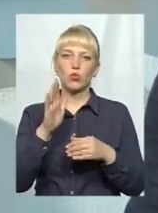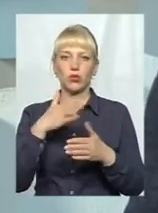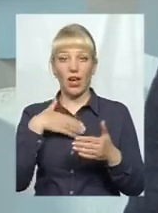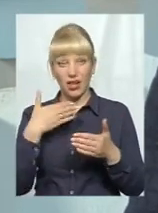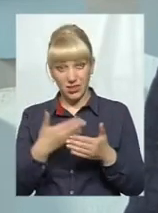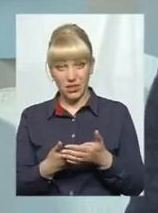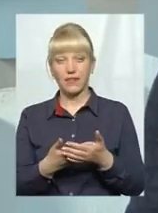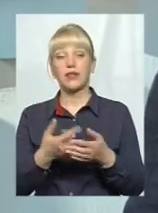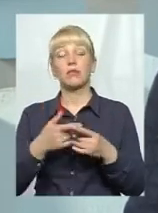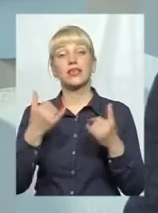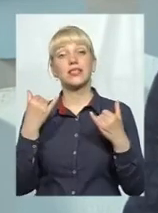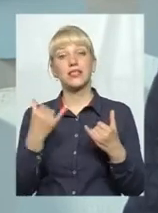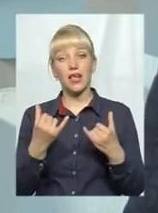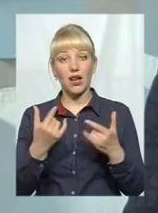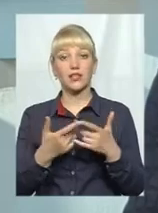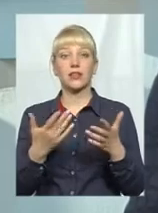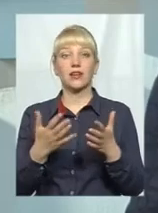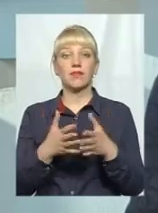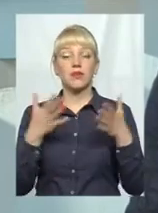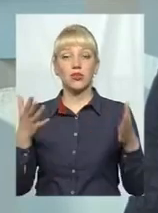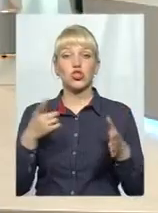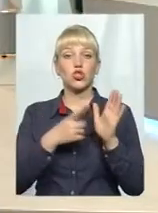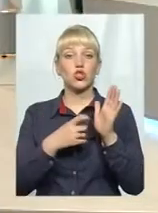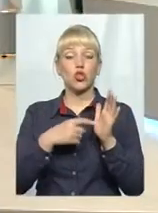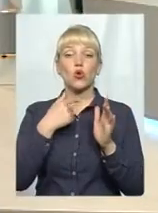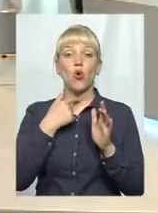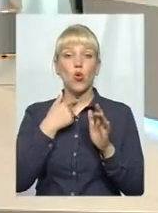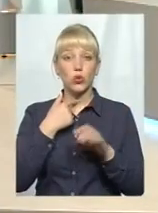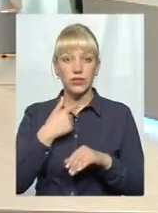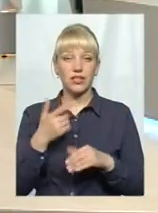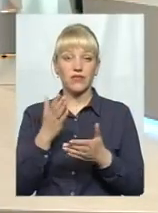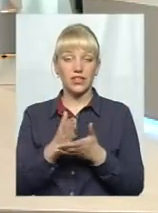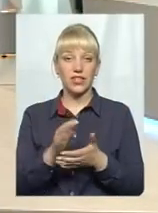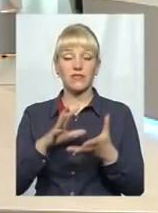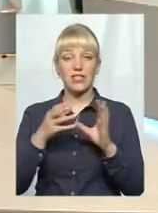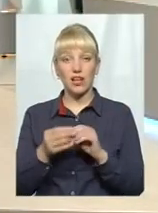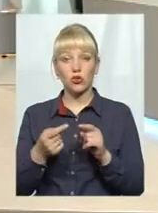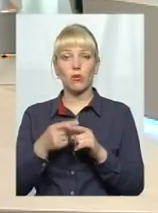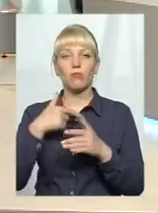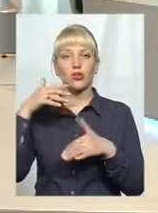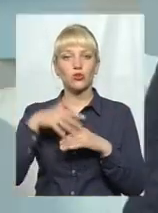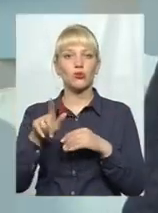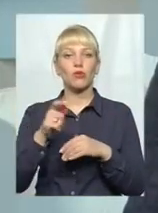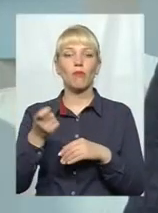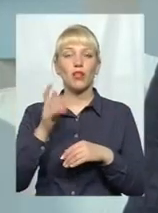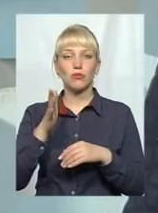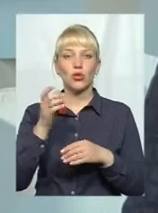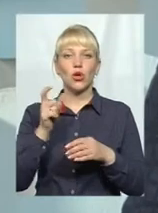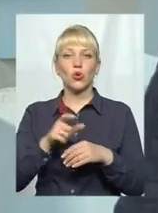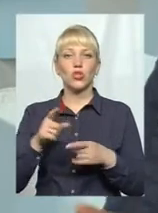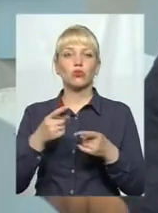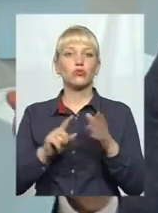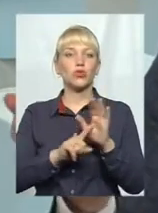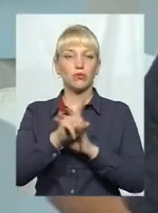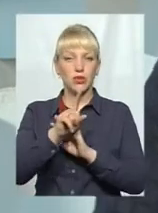вже зараз більше майже 600 голосів є, взагалом. Тобто ми розуміли, що спочатку буде мало громадян, тому що це потрібно запускати.